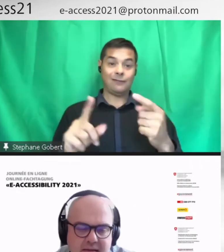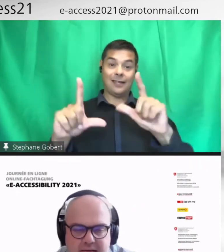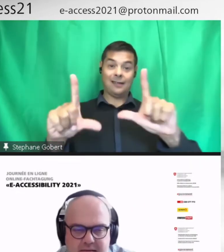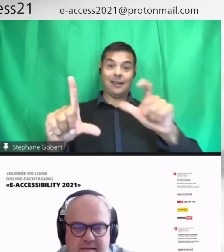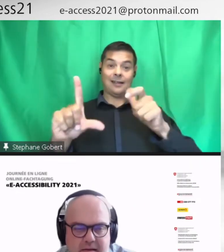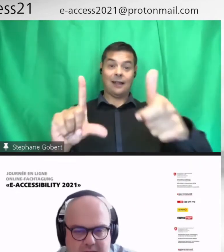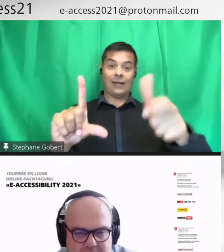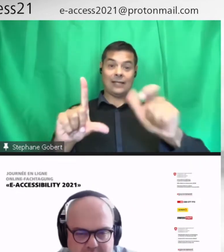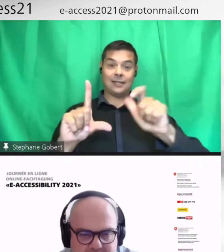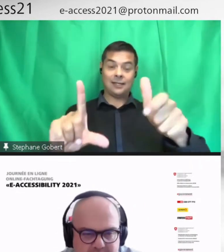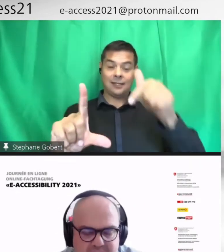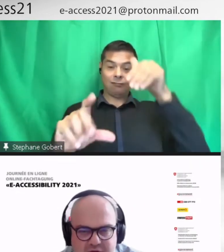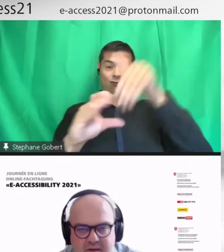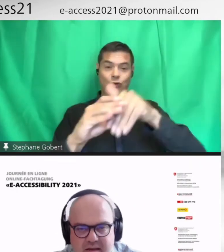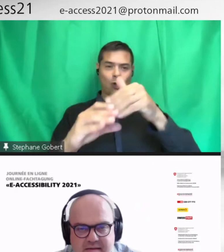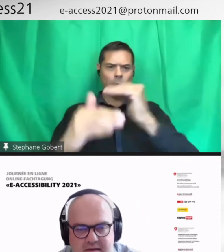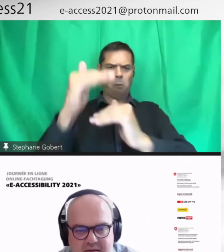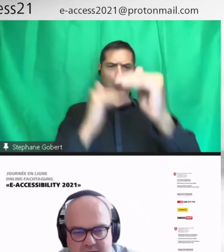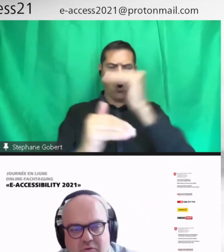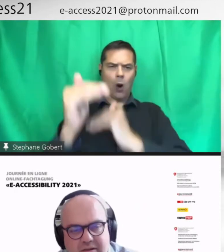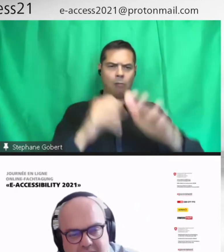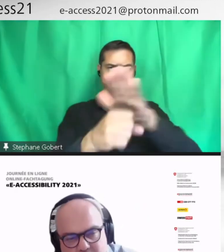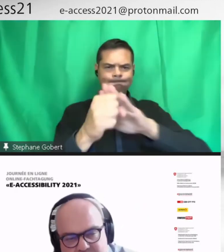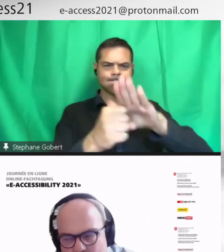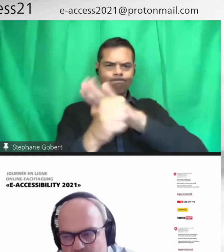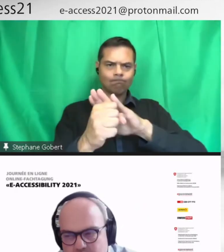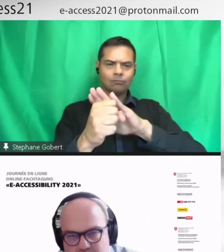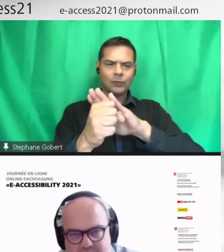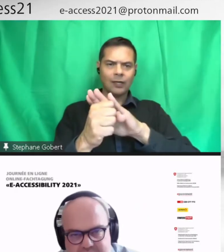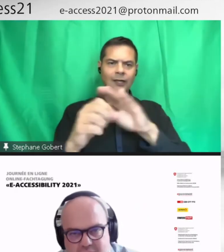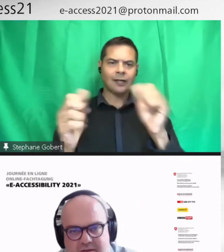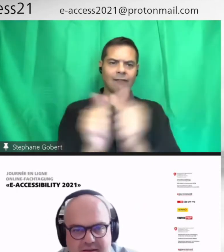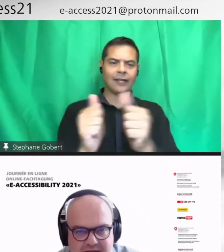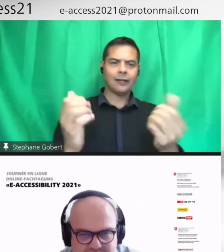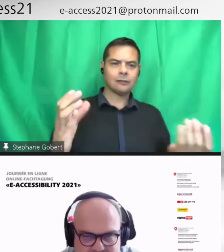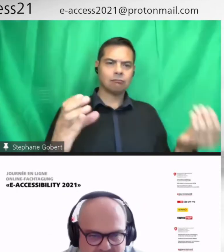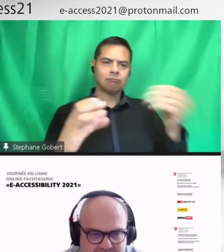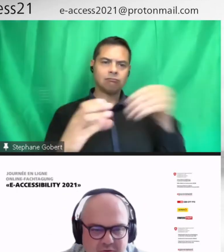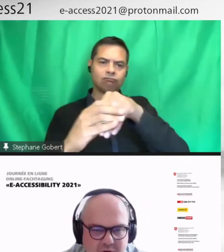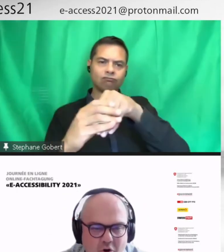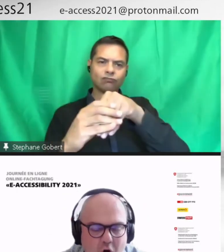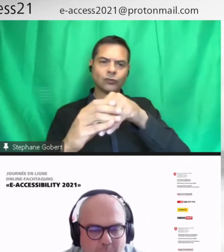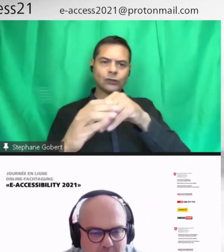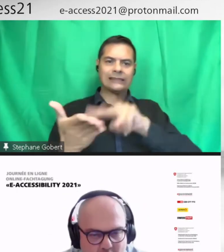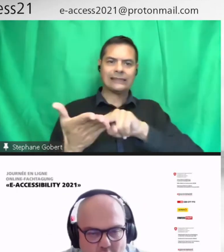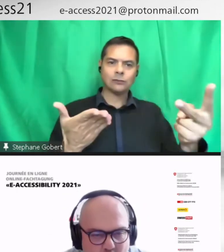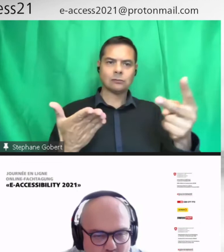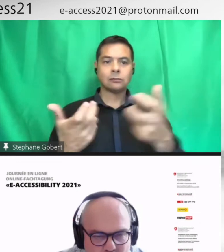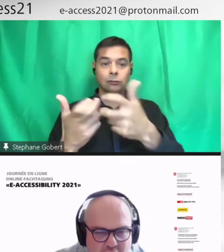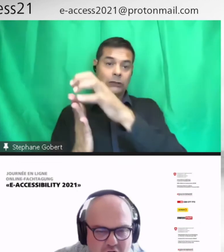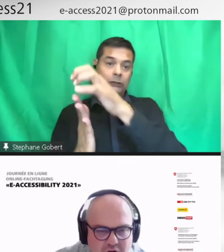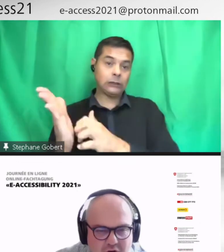des applications qui existent déjà. Donc, la traduction en du texte ou le texte traduit en